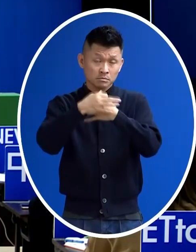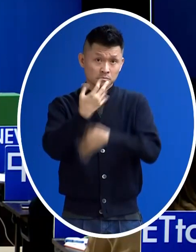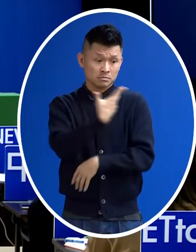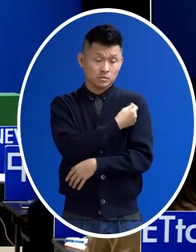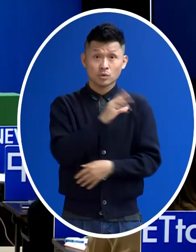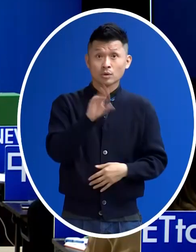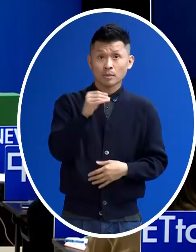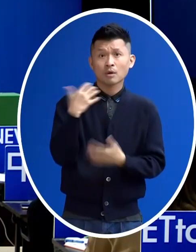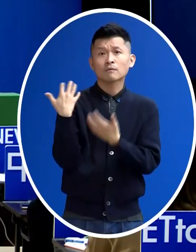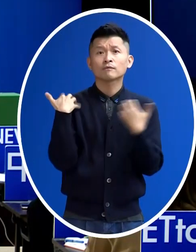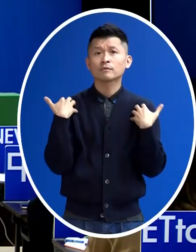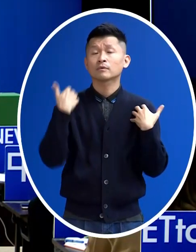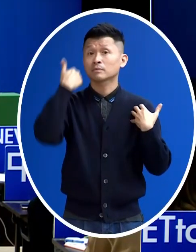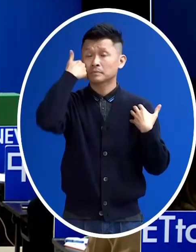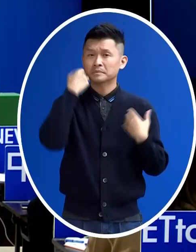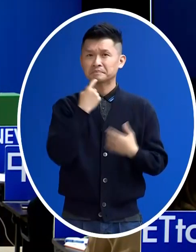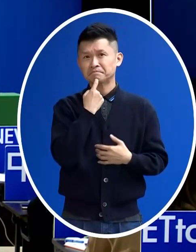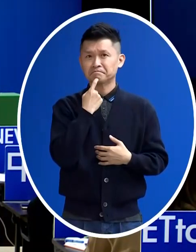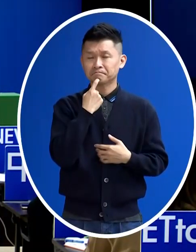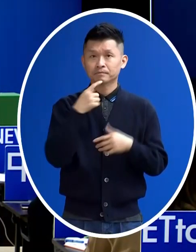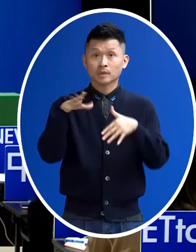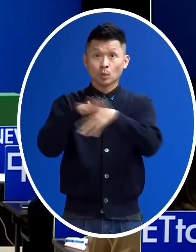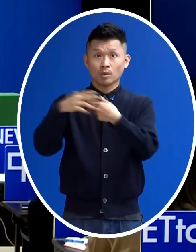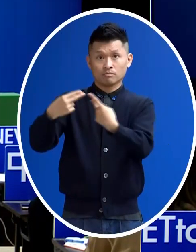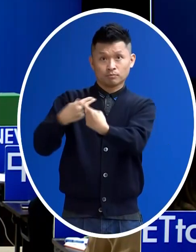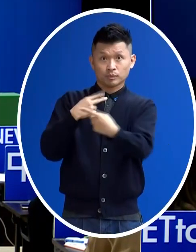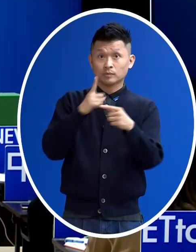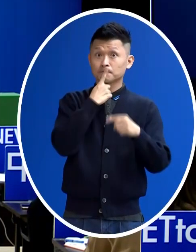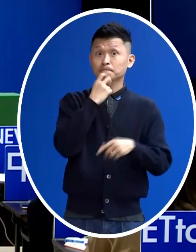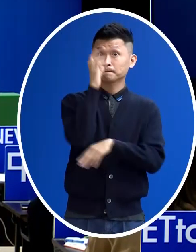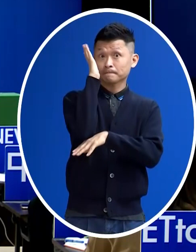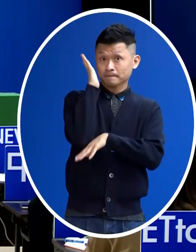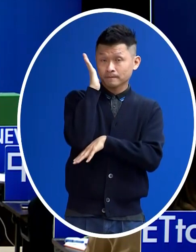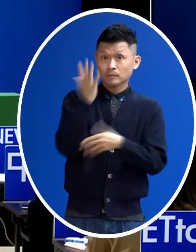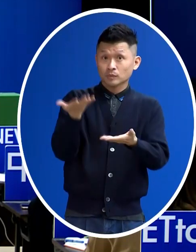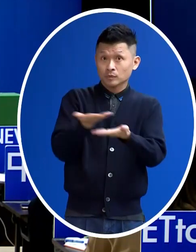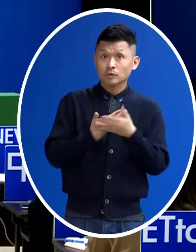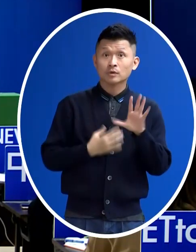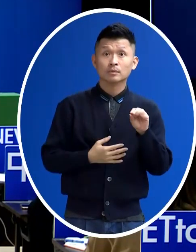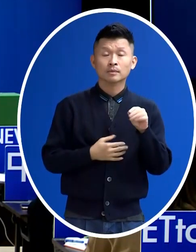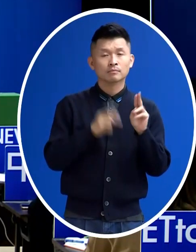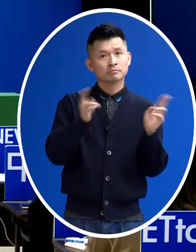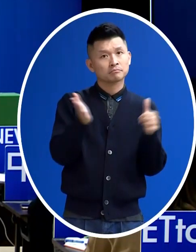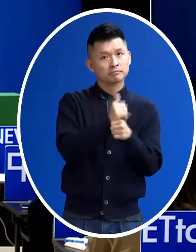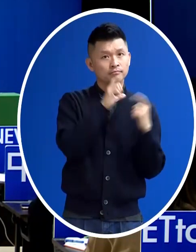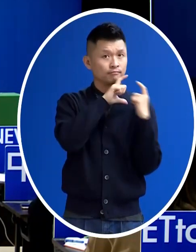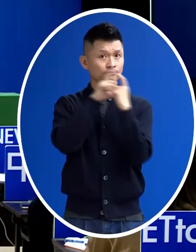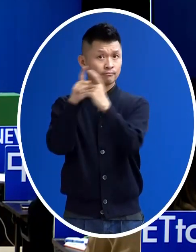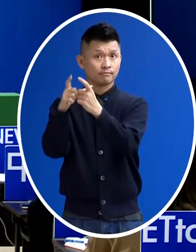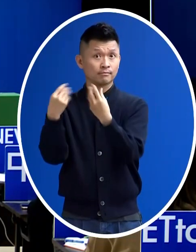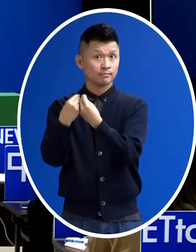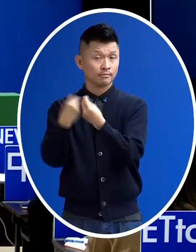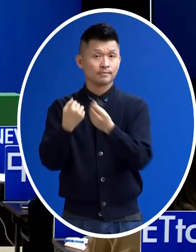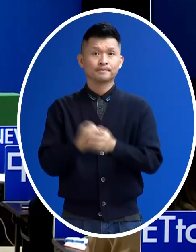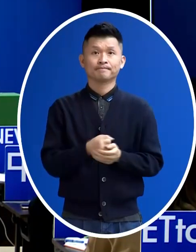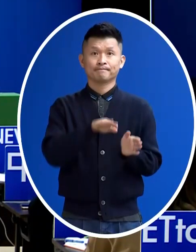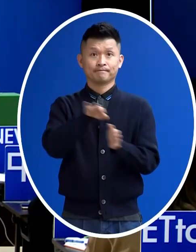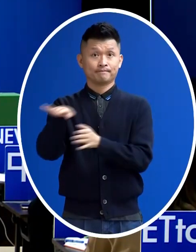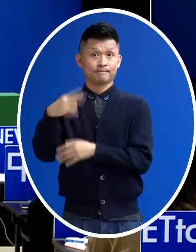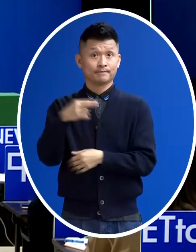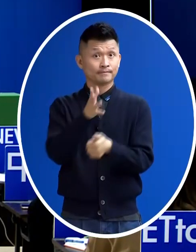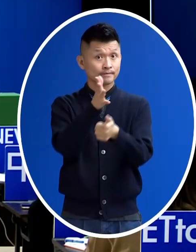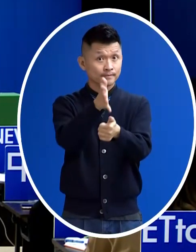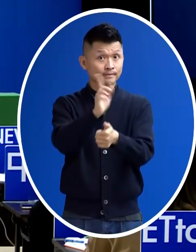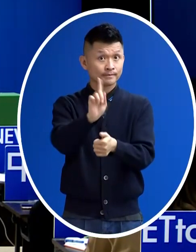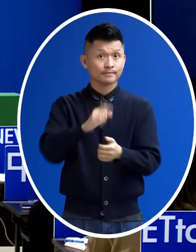的責任歸屬有一些疑慮所以有行文中央 那不知道中央收到了嗎那指揮中心怎麼回應這部分另外還有一個